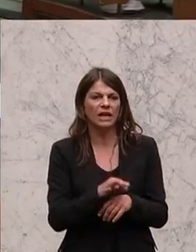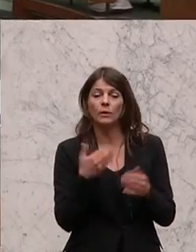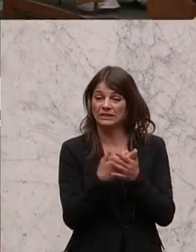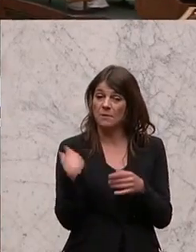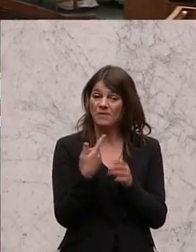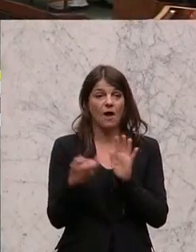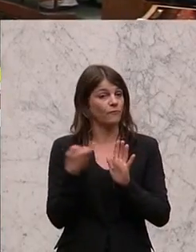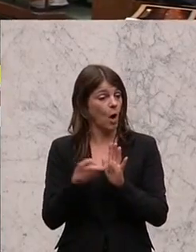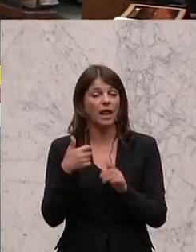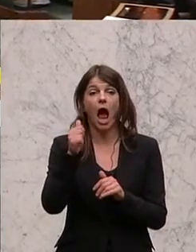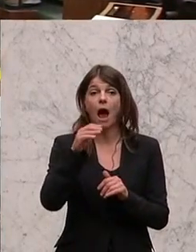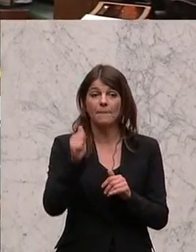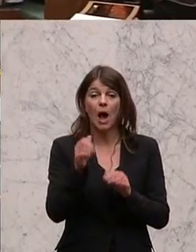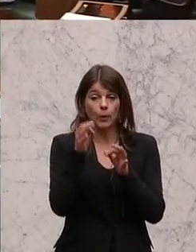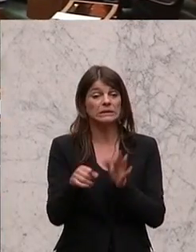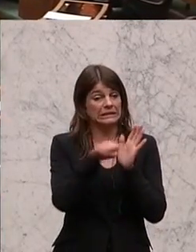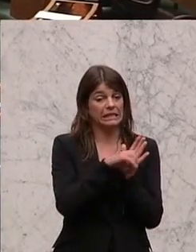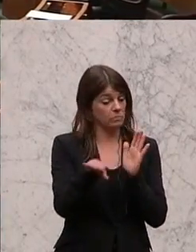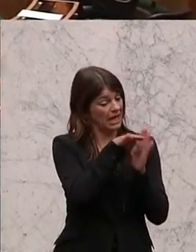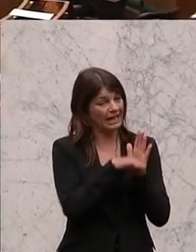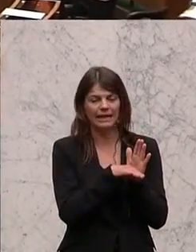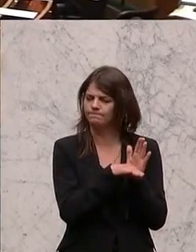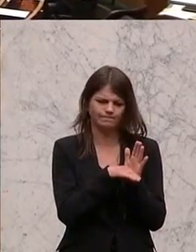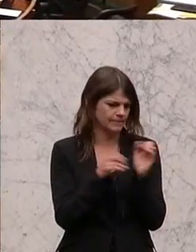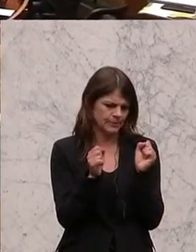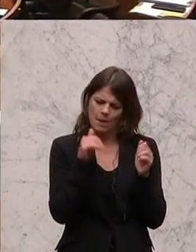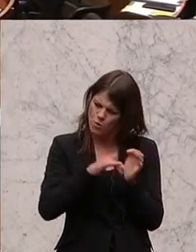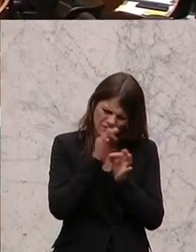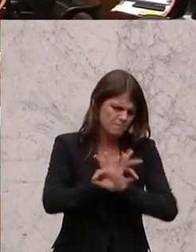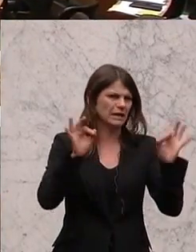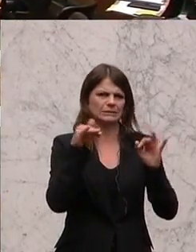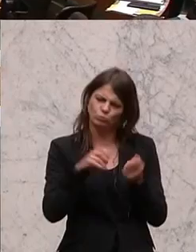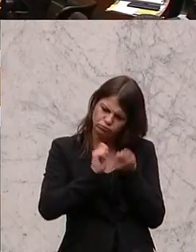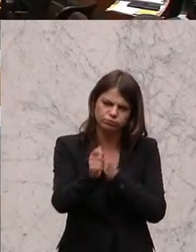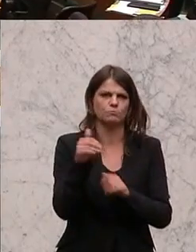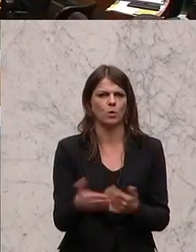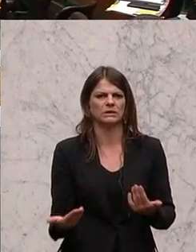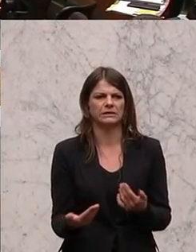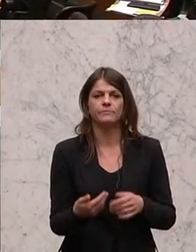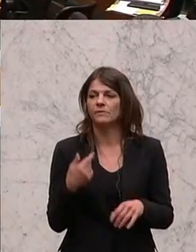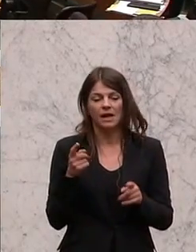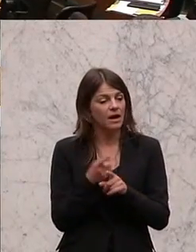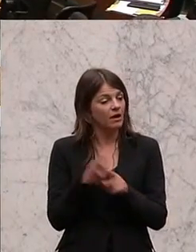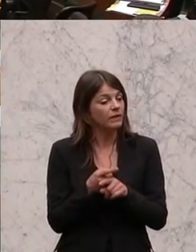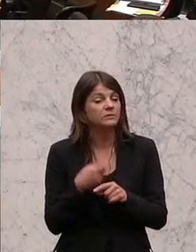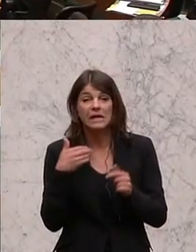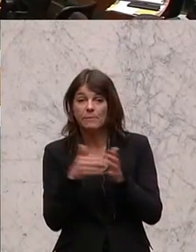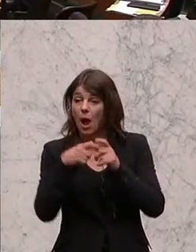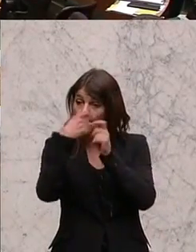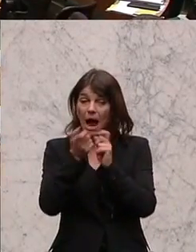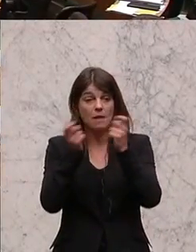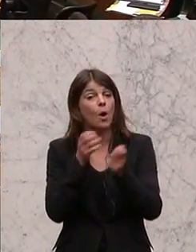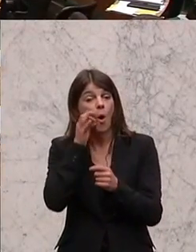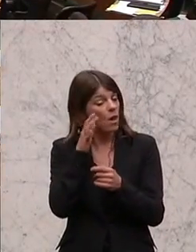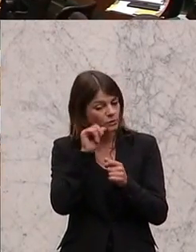deswegen fordern wir, dass das Amagütesiegel in seinen Richtlinien maßgeblich verbessert wird, dass wir die Palmölfreiheit gewährleisten, dass wir